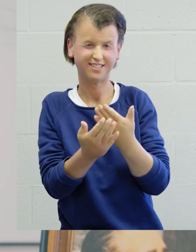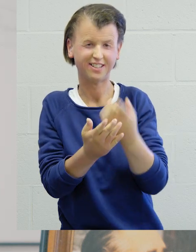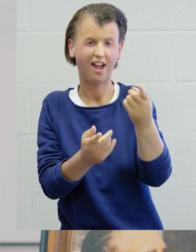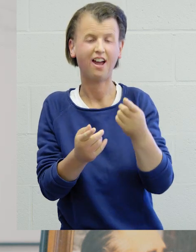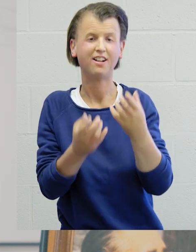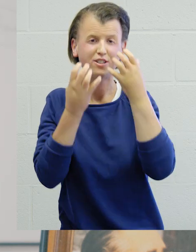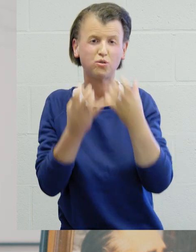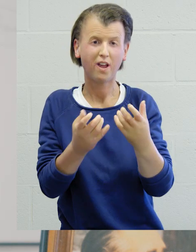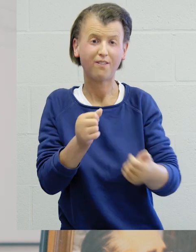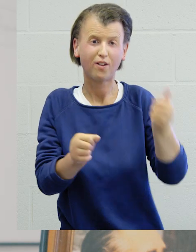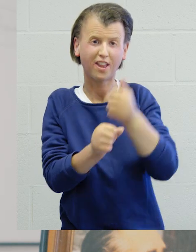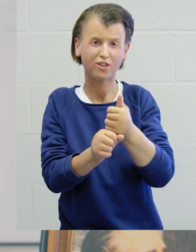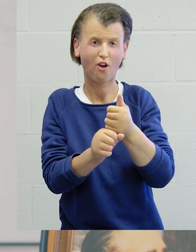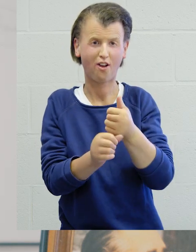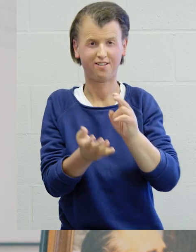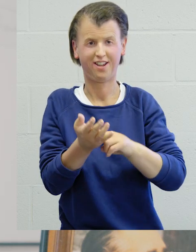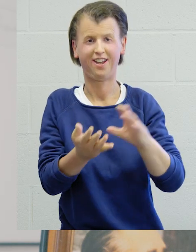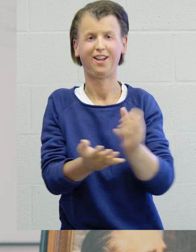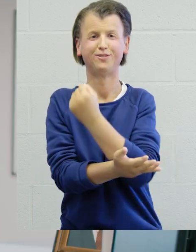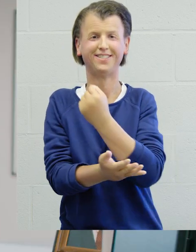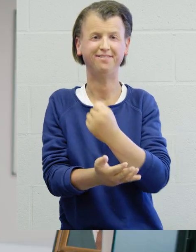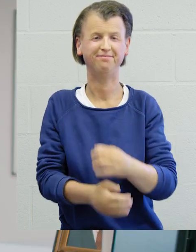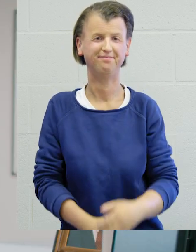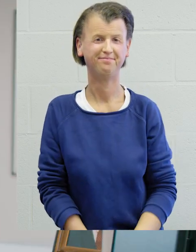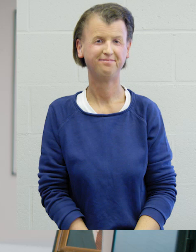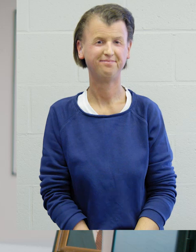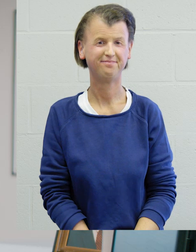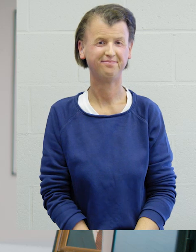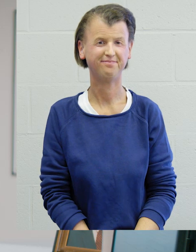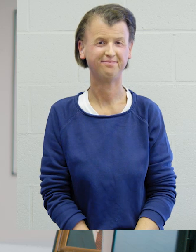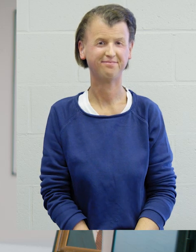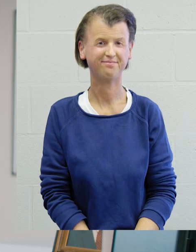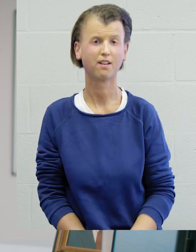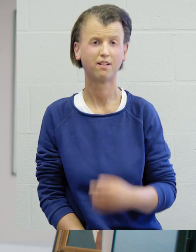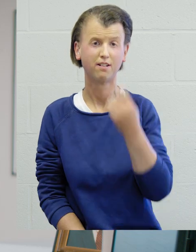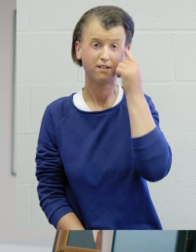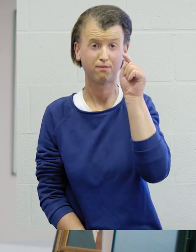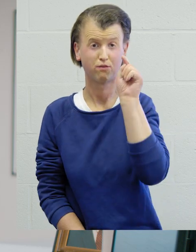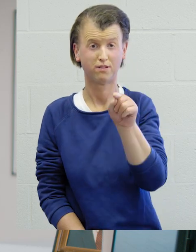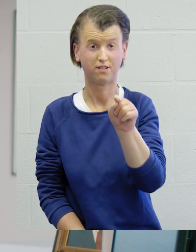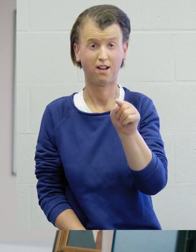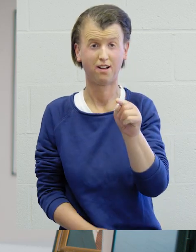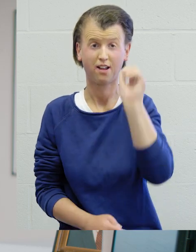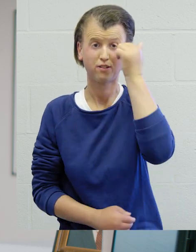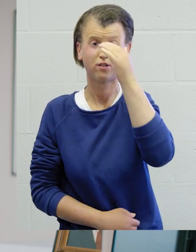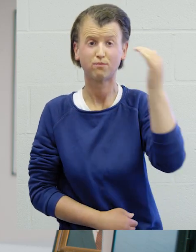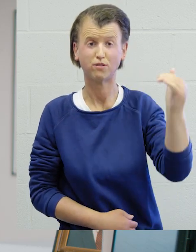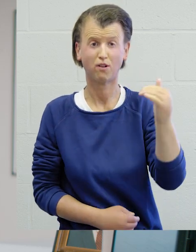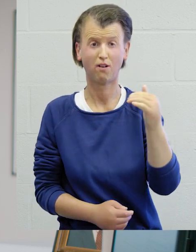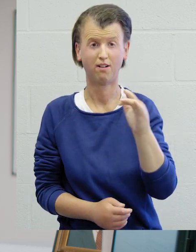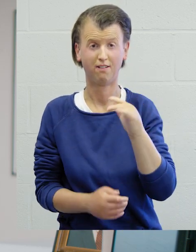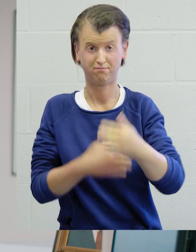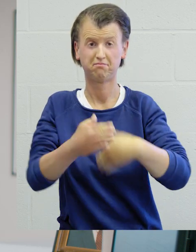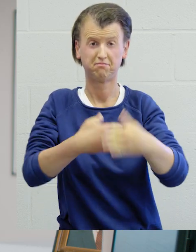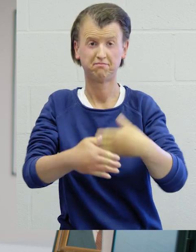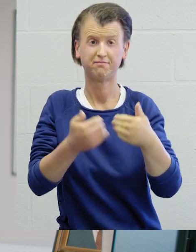que ce que les fondateurs ont voulu faire, il est concrétisé. Et c'est peut-être cela qui fait que les ateliers